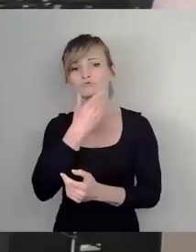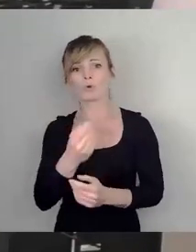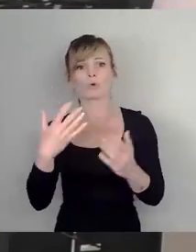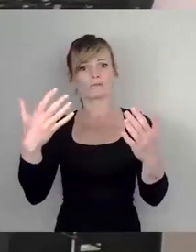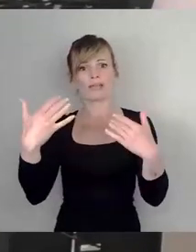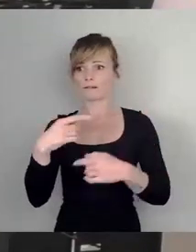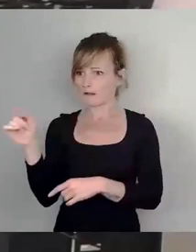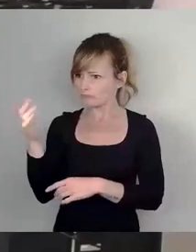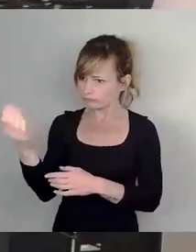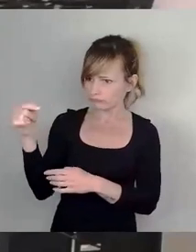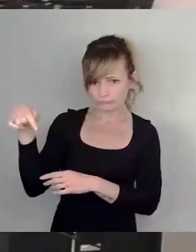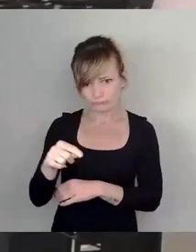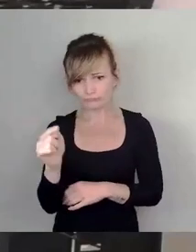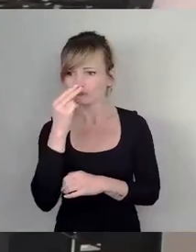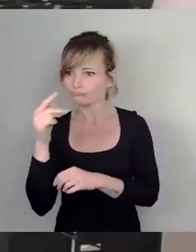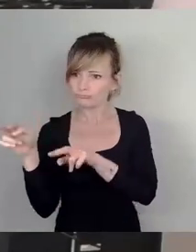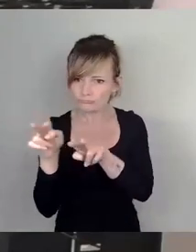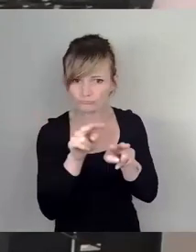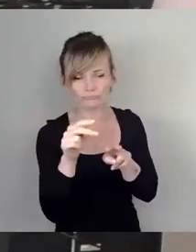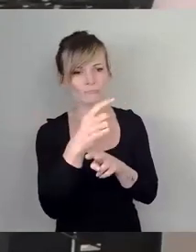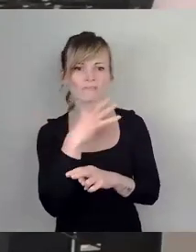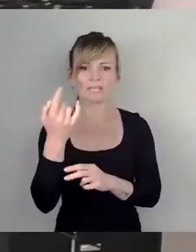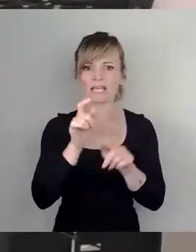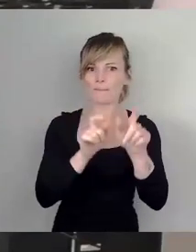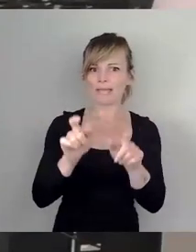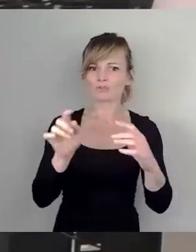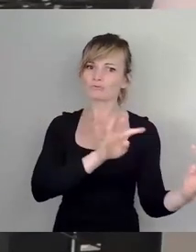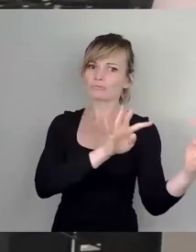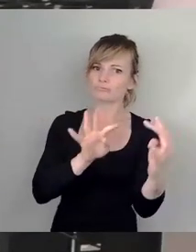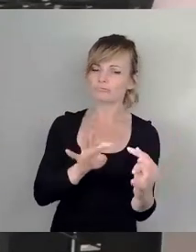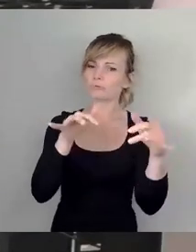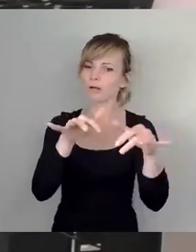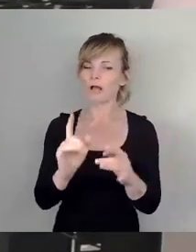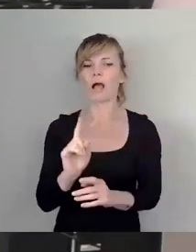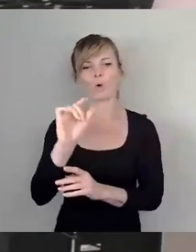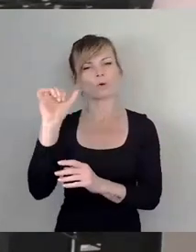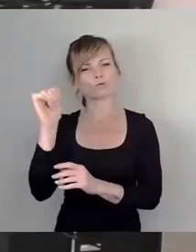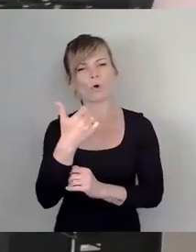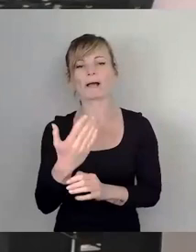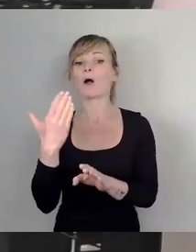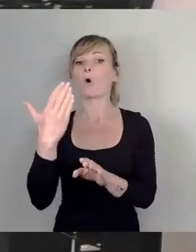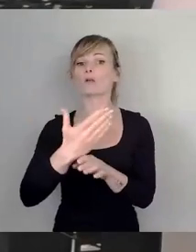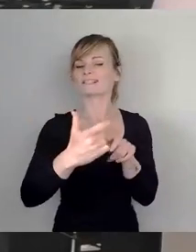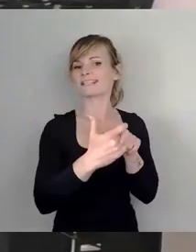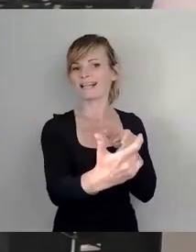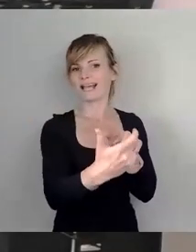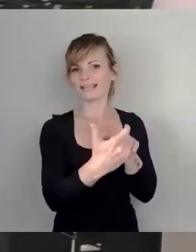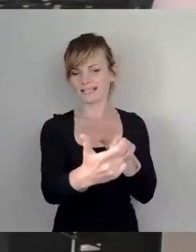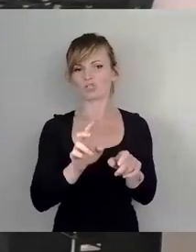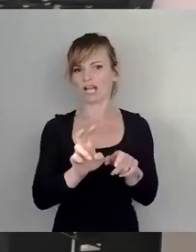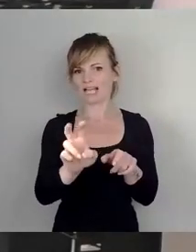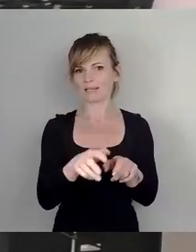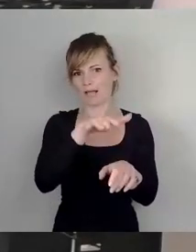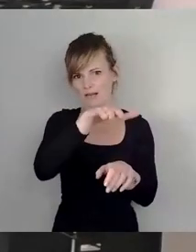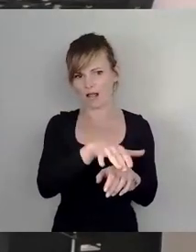die sich da aufhalten. Und noch ein Wort zu den Beeteinfassungen für die Bäume auf der östlichen Seite der Straßenbahnhaltestelle. Die